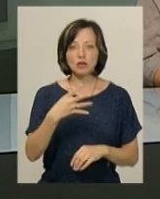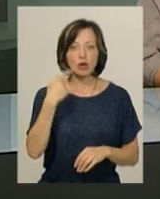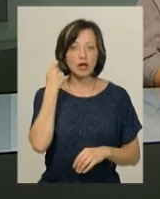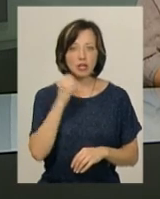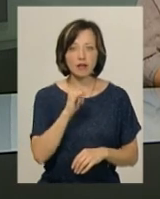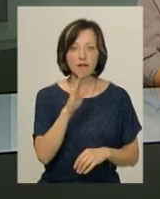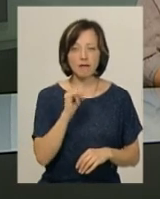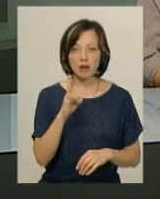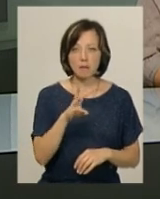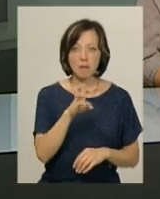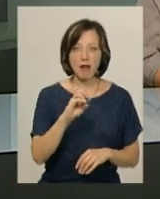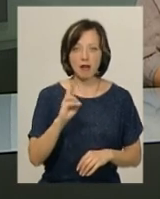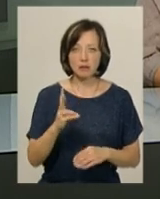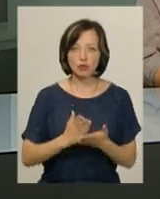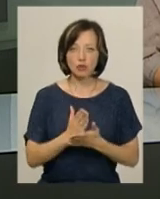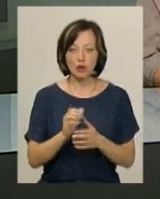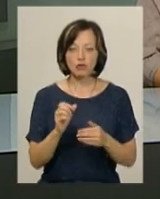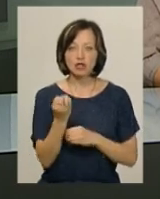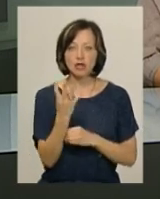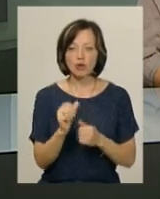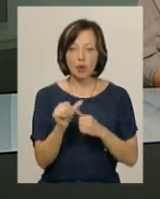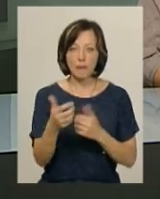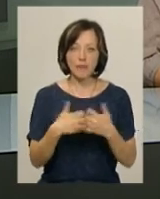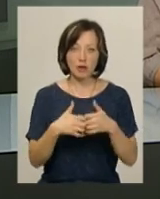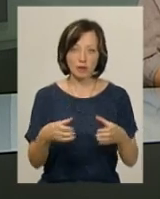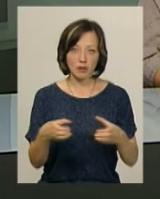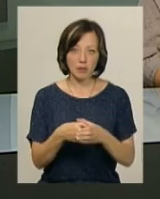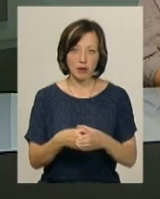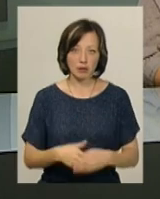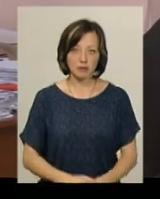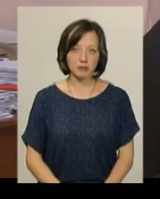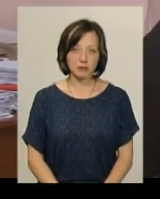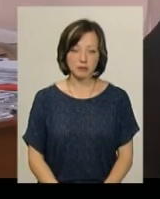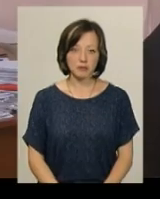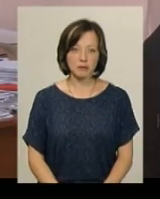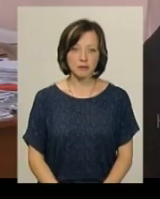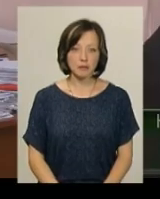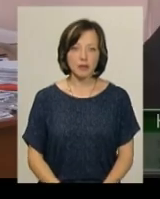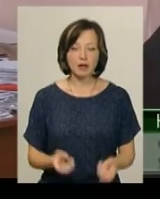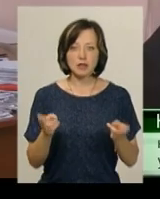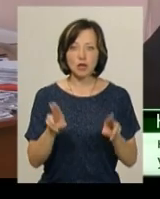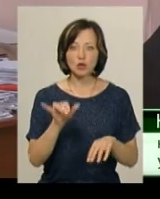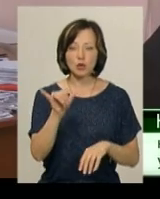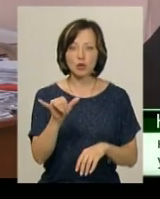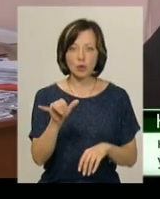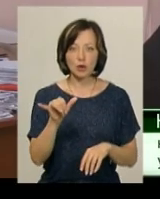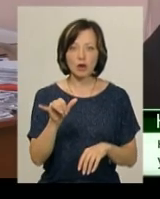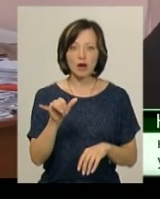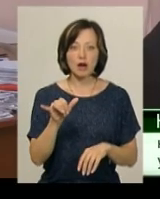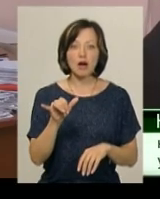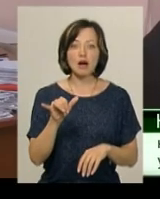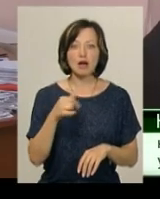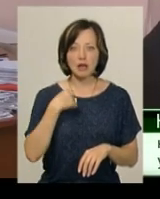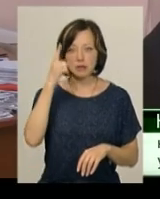-річний Іван Мельник служив у 14-й окремій механізованій бригаді. Залишилася в нього наразі мені відома мама.